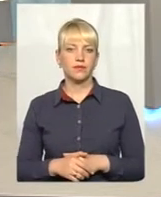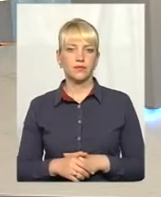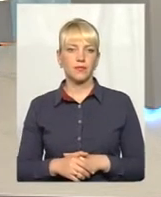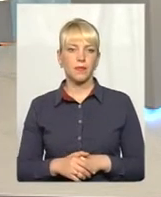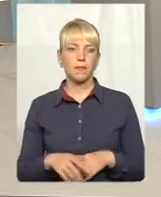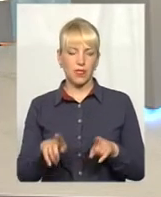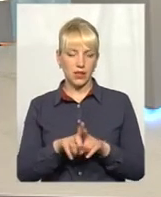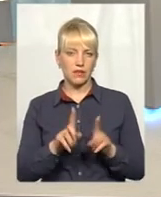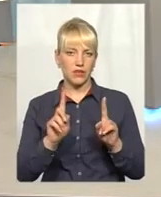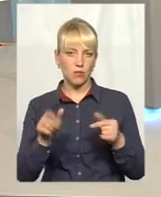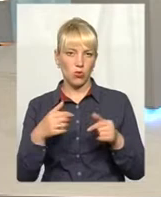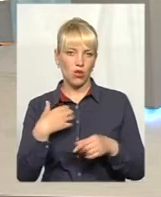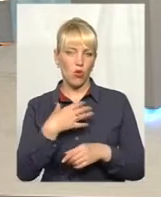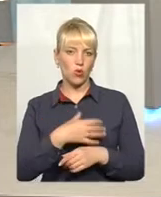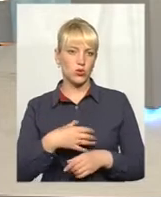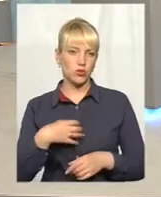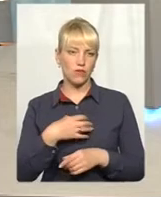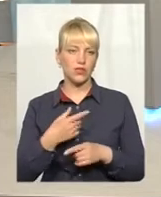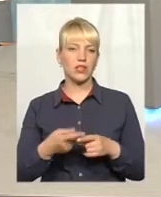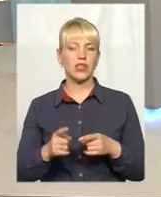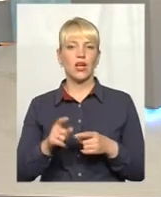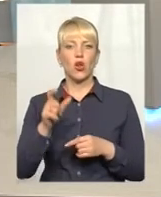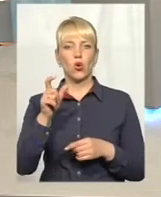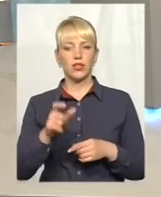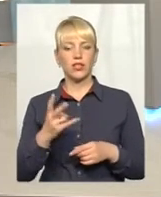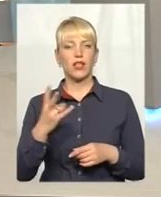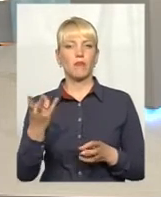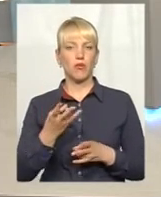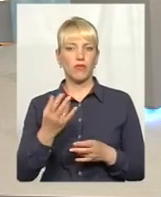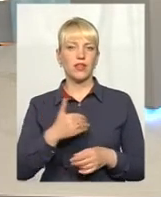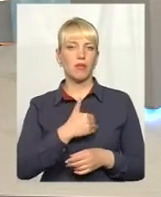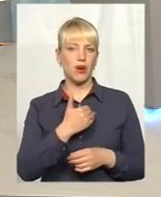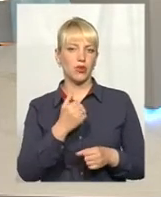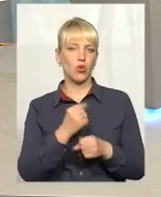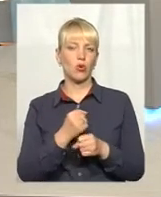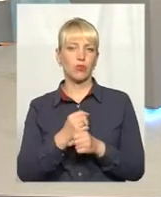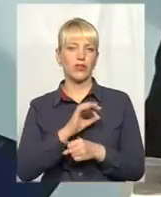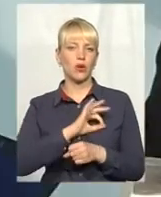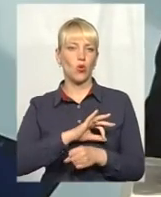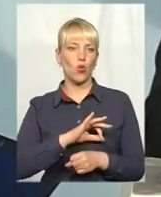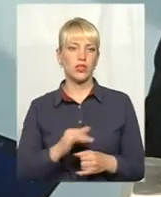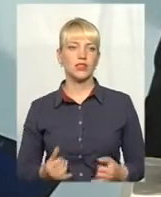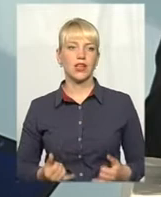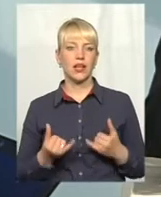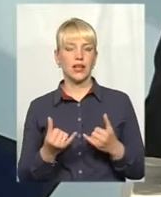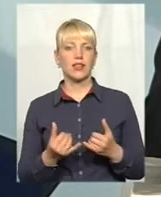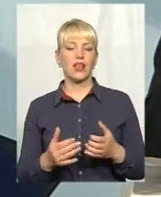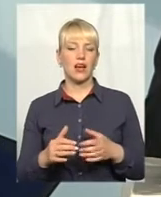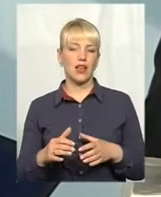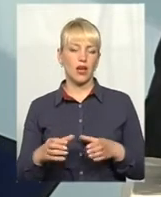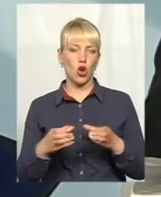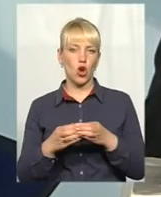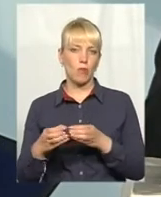Такі вимоги основні. ТДД має прагнути робити користь для громади міста,